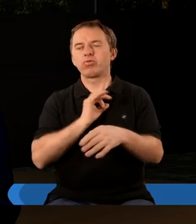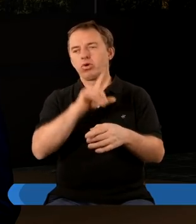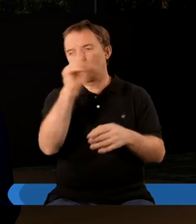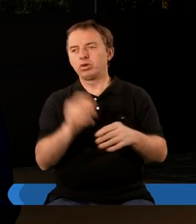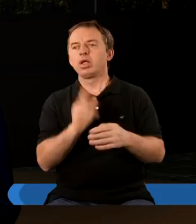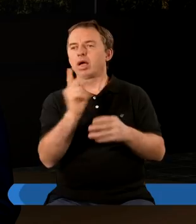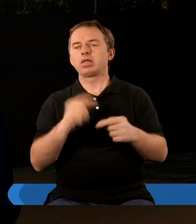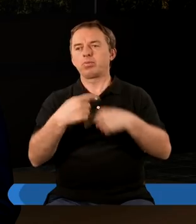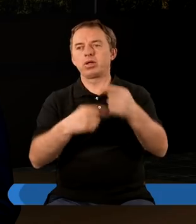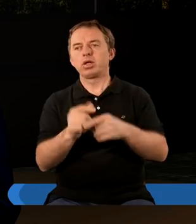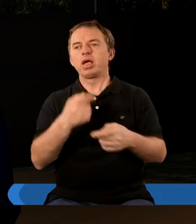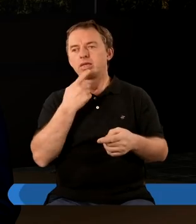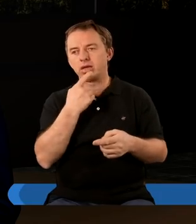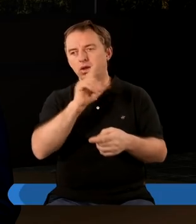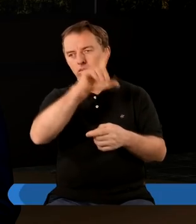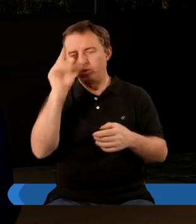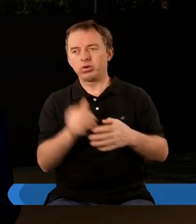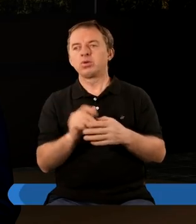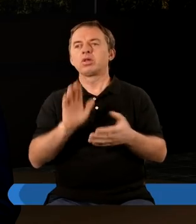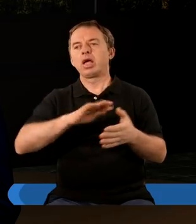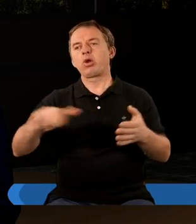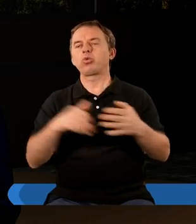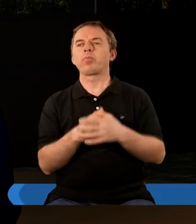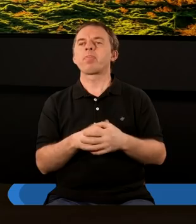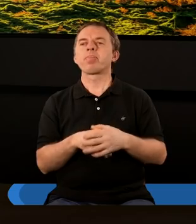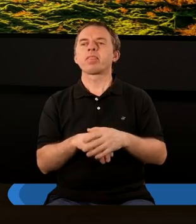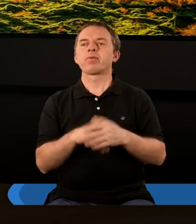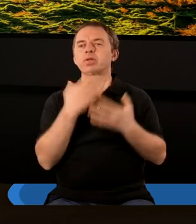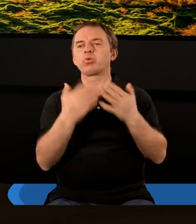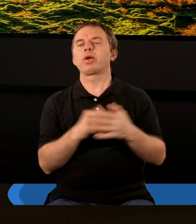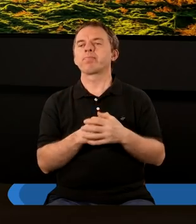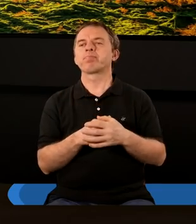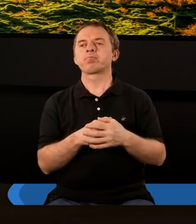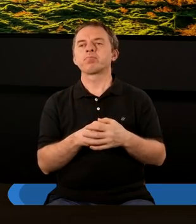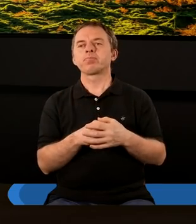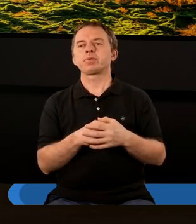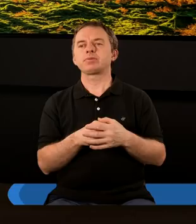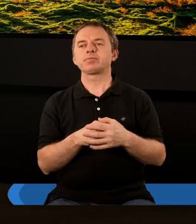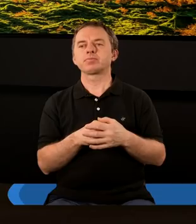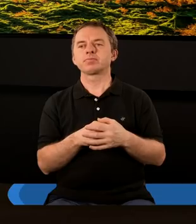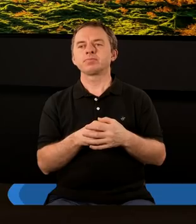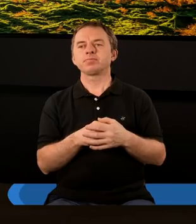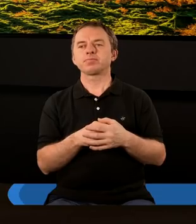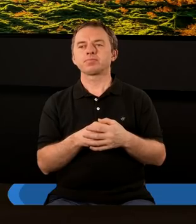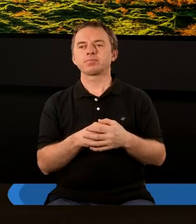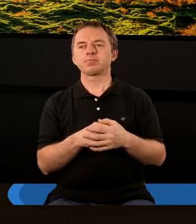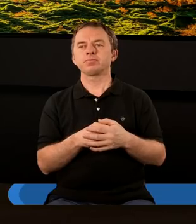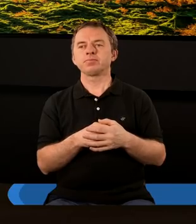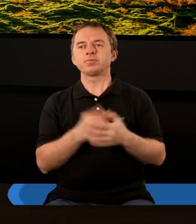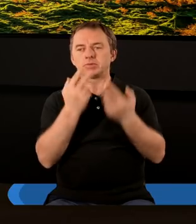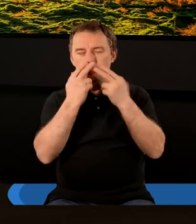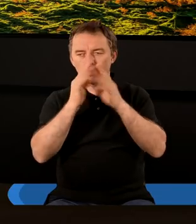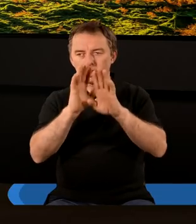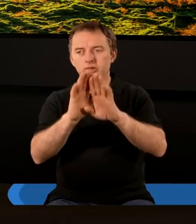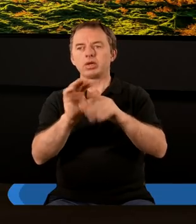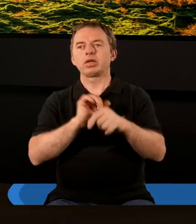ludzi z każdego plemienia i języka i ludu i narodu. Dziękuję. No właśnie. To